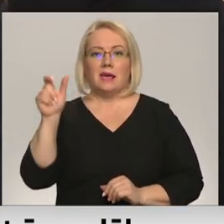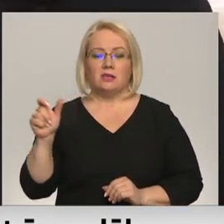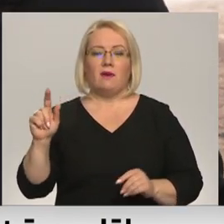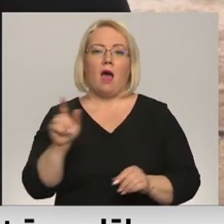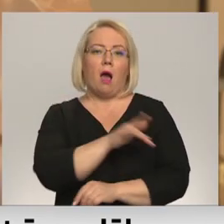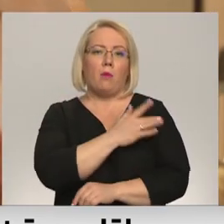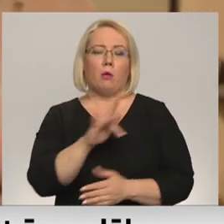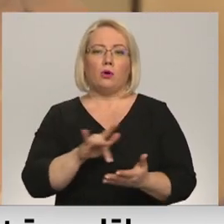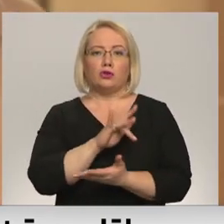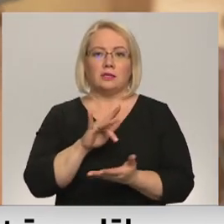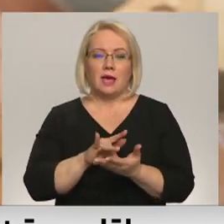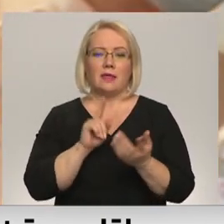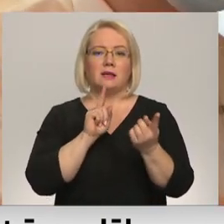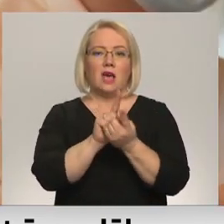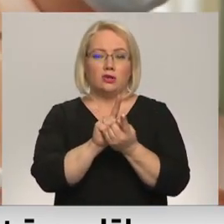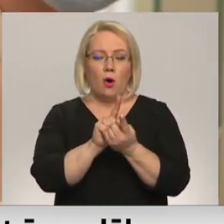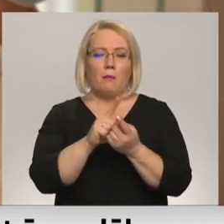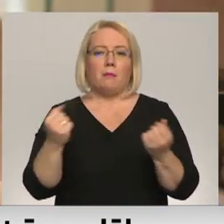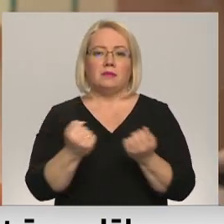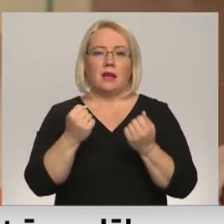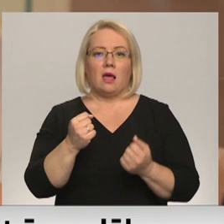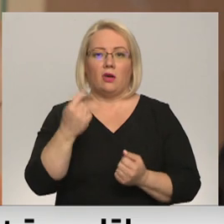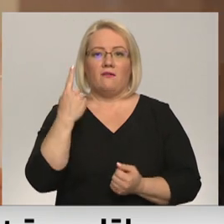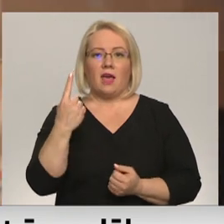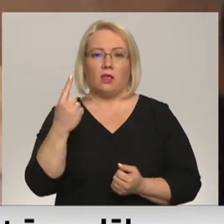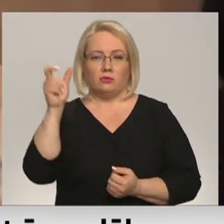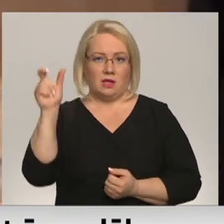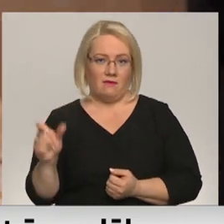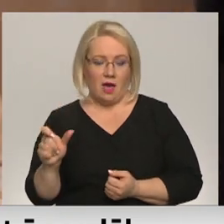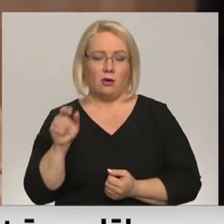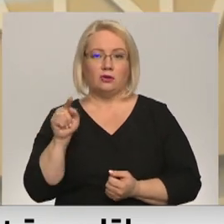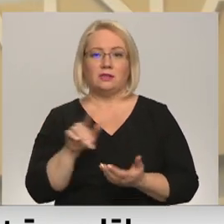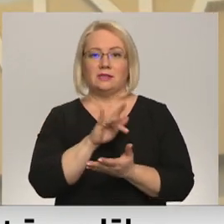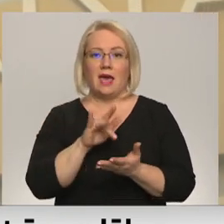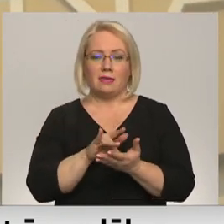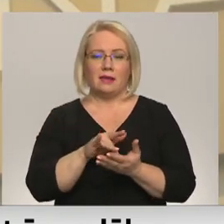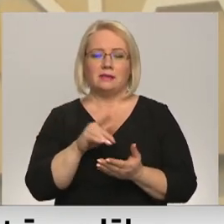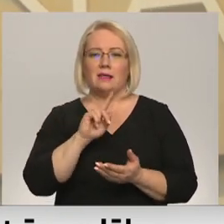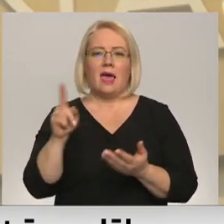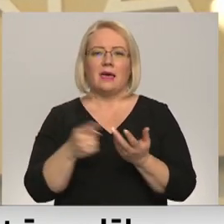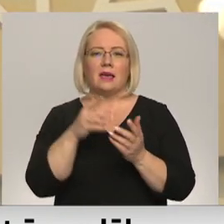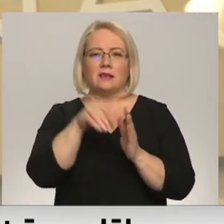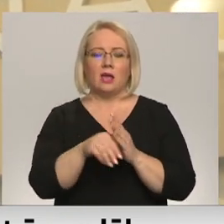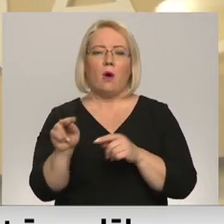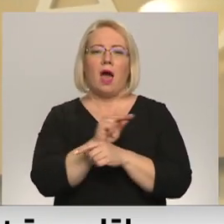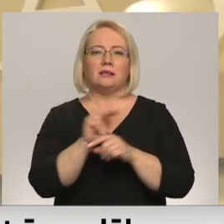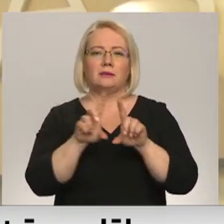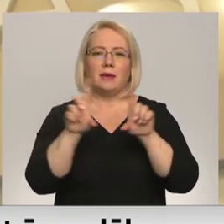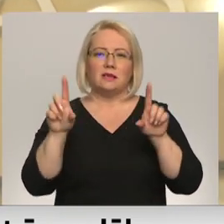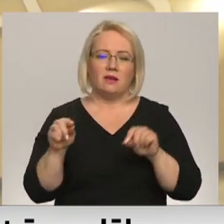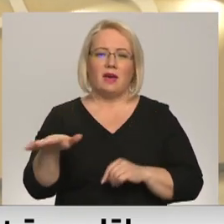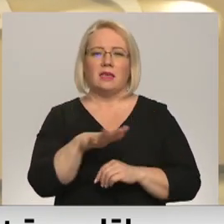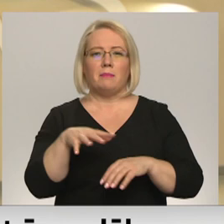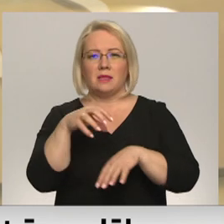apkalpošanas centrā sastopam strādājot vienu darbinieci. Šis centrs, neskaitot ārstniecības iestādes vai ģimenes cārta